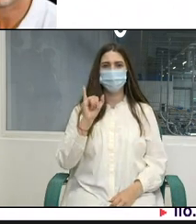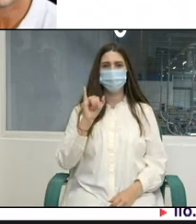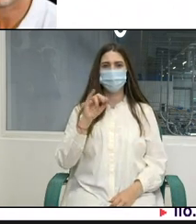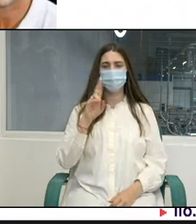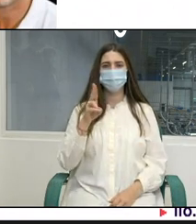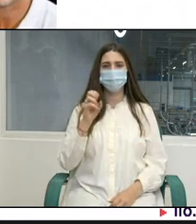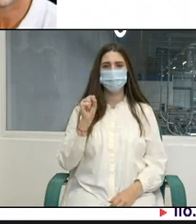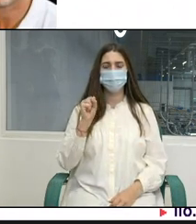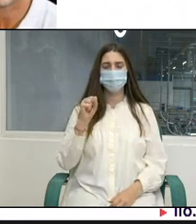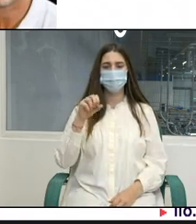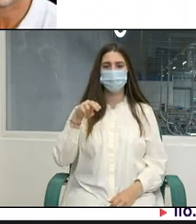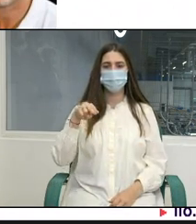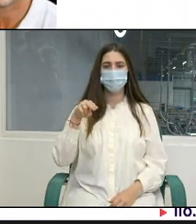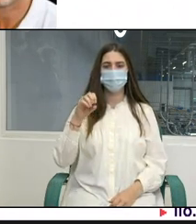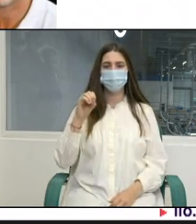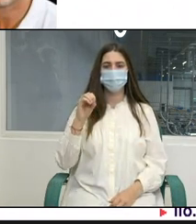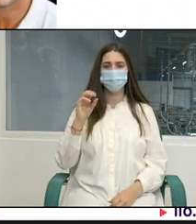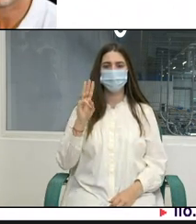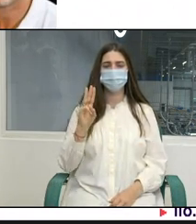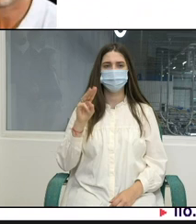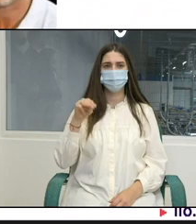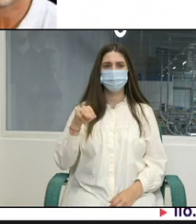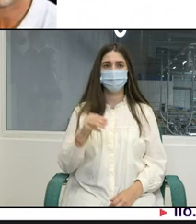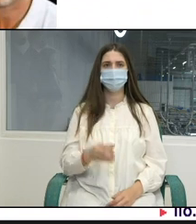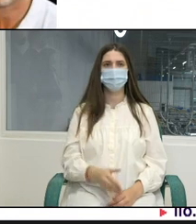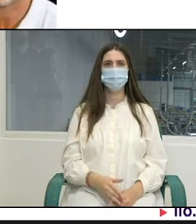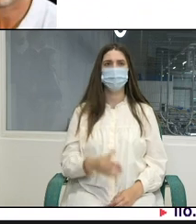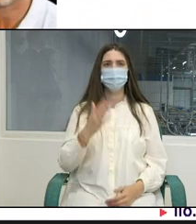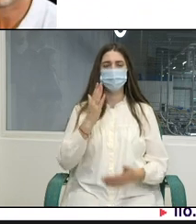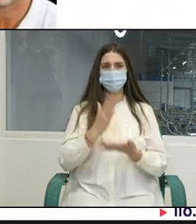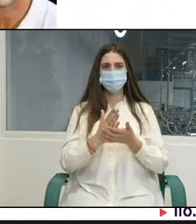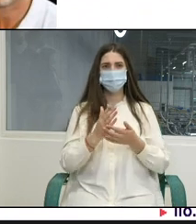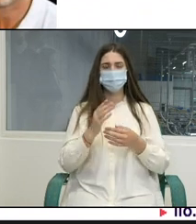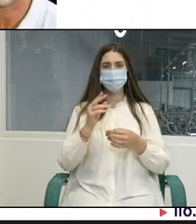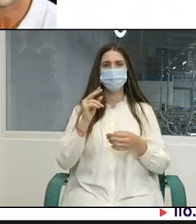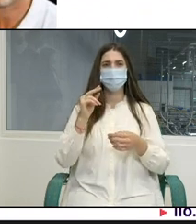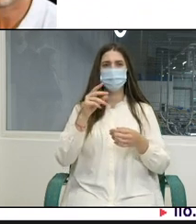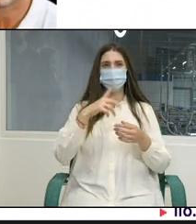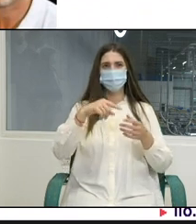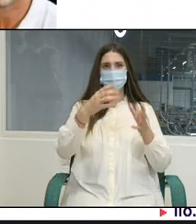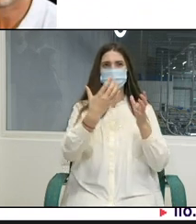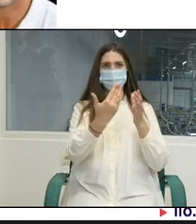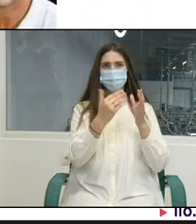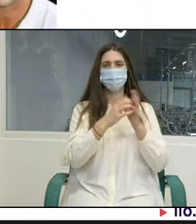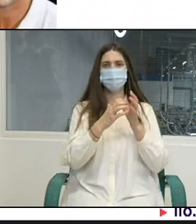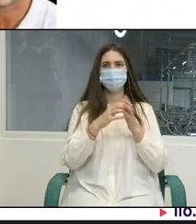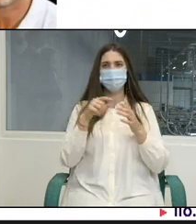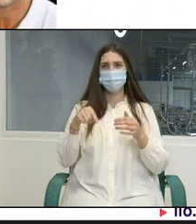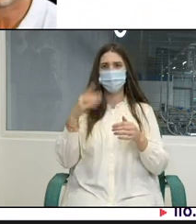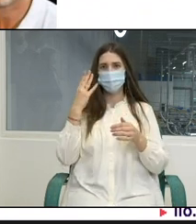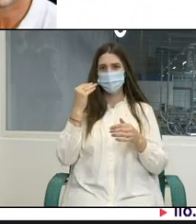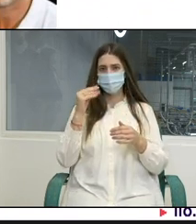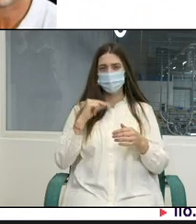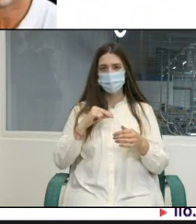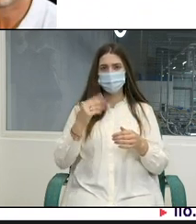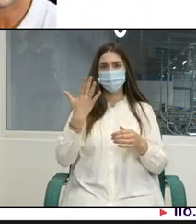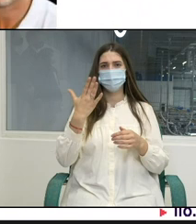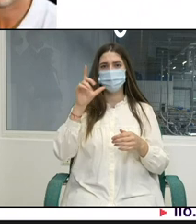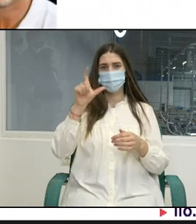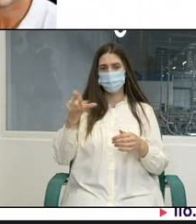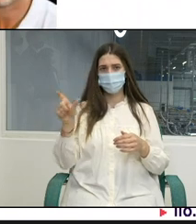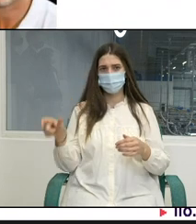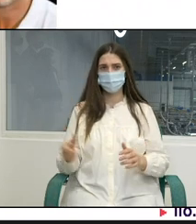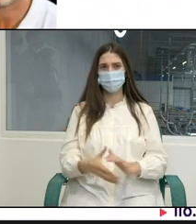5 angajați în Chișinău care lucrează în domeniu ocupării tinerilor, siguranța la locul de muncă și în